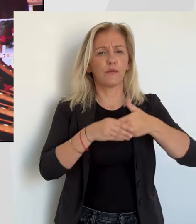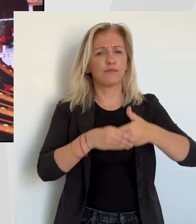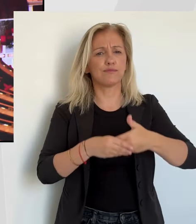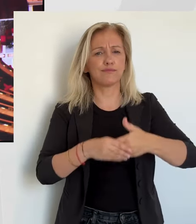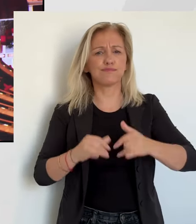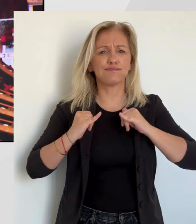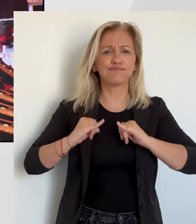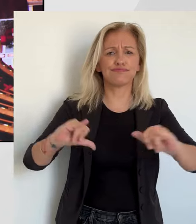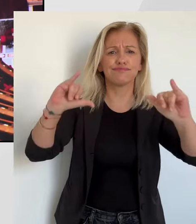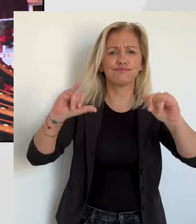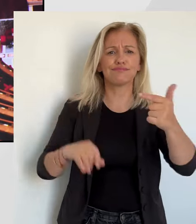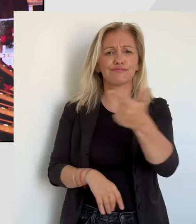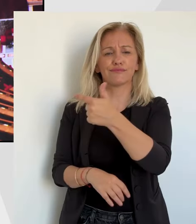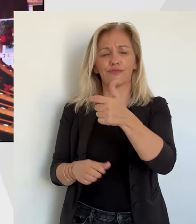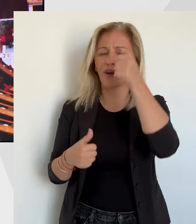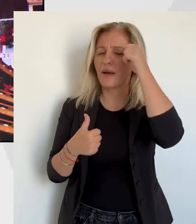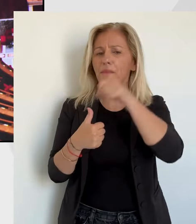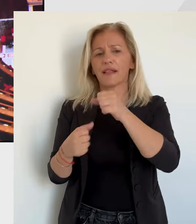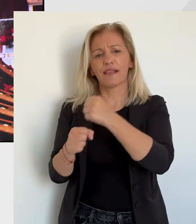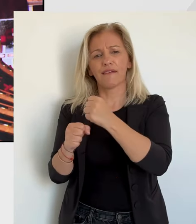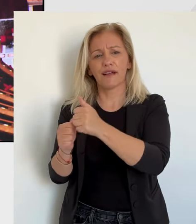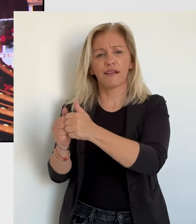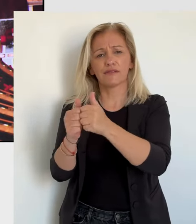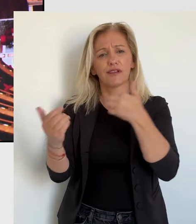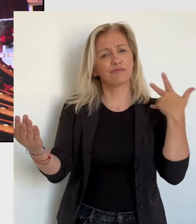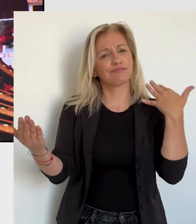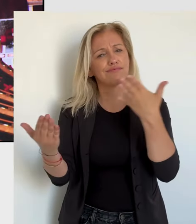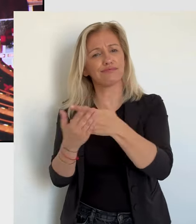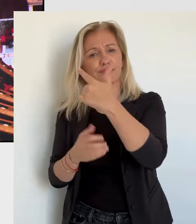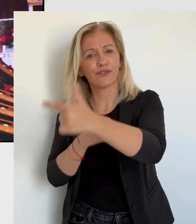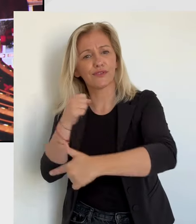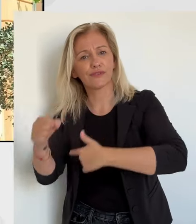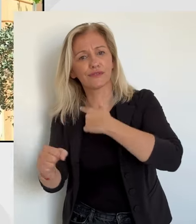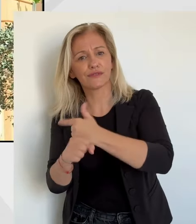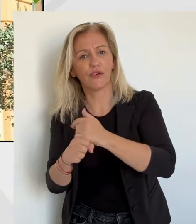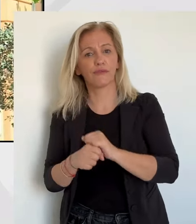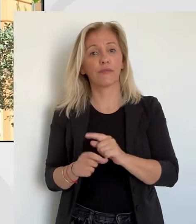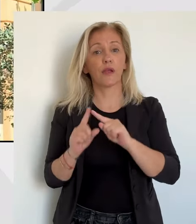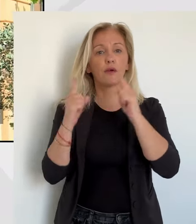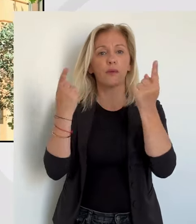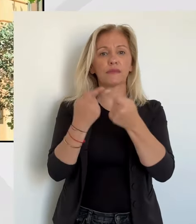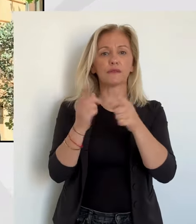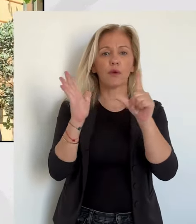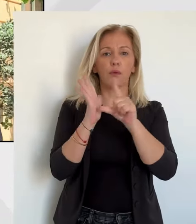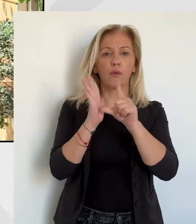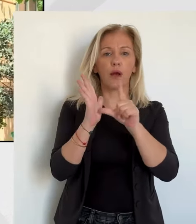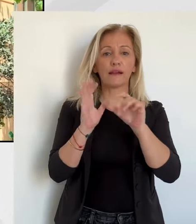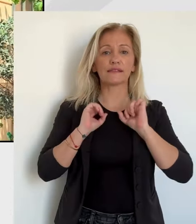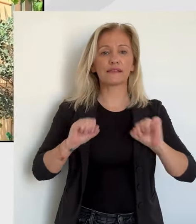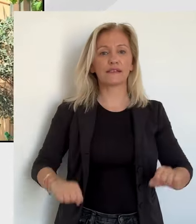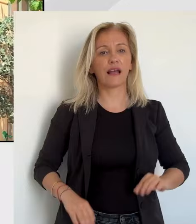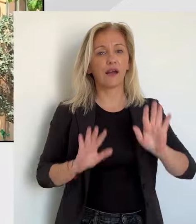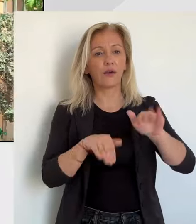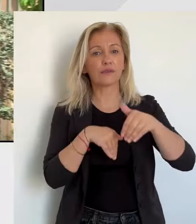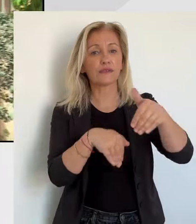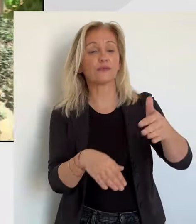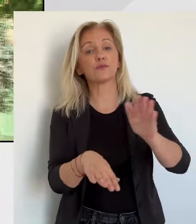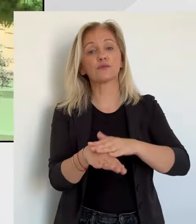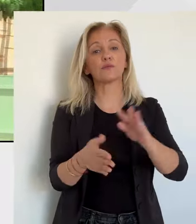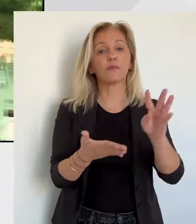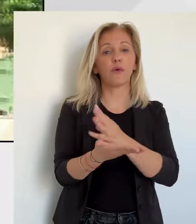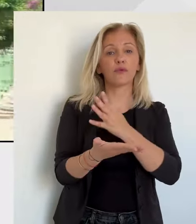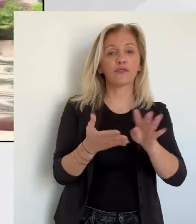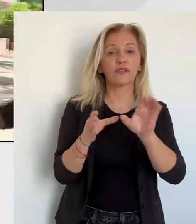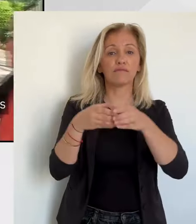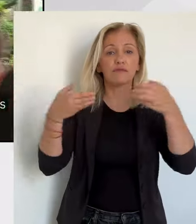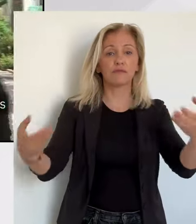réactions. Dominique Moret, Jean-Philippe Maté et Stéphane Paul. Une poignée de main qui vient rappeler que les travaux parlementaires ne sont